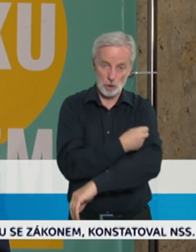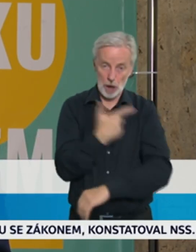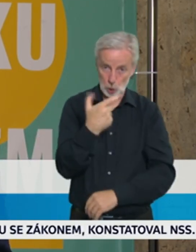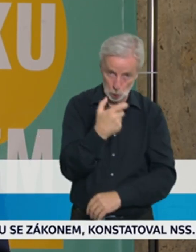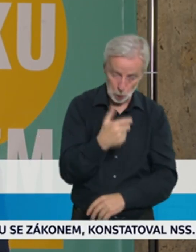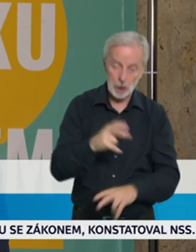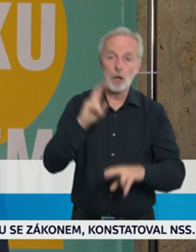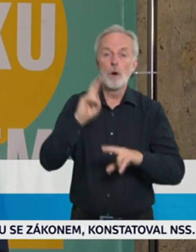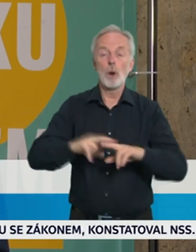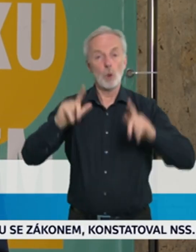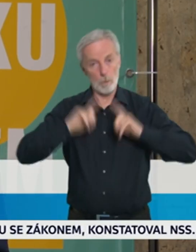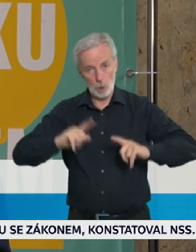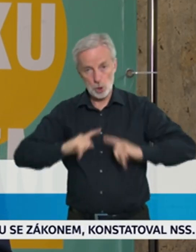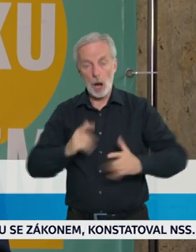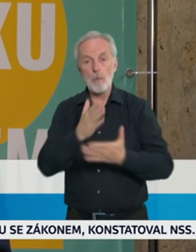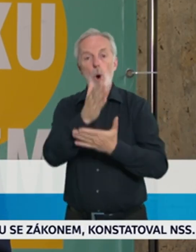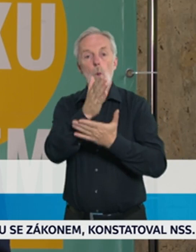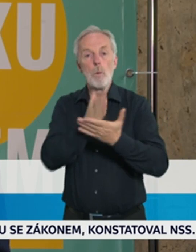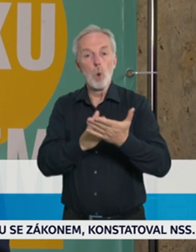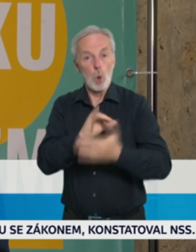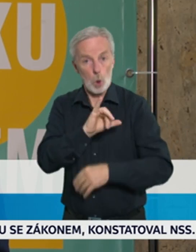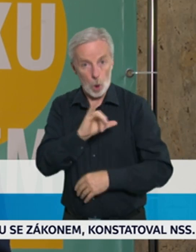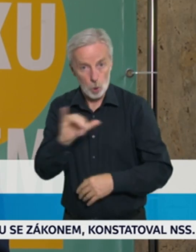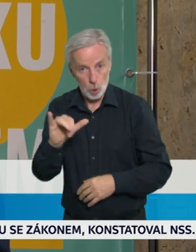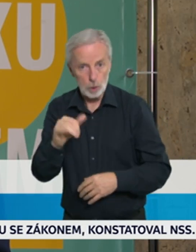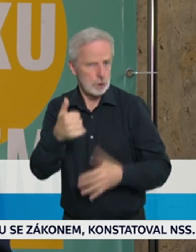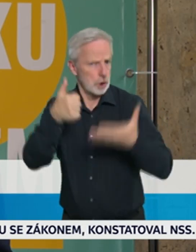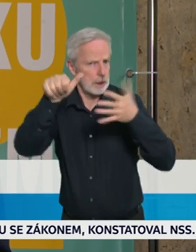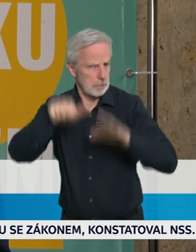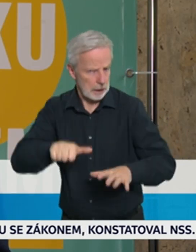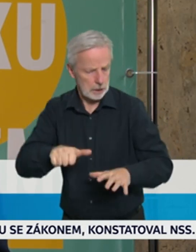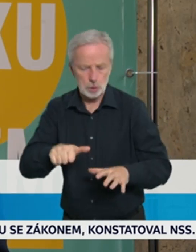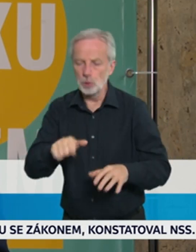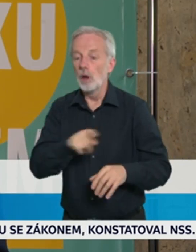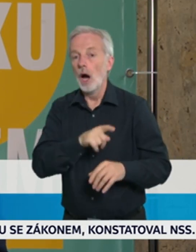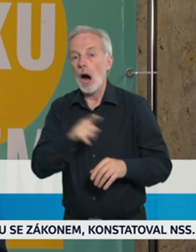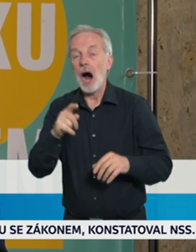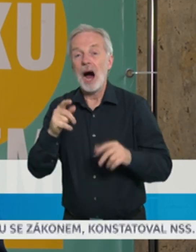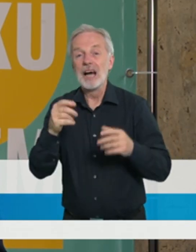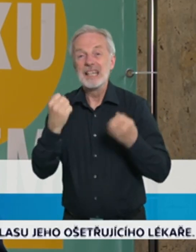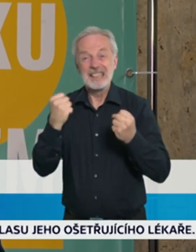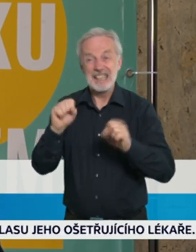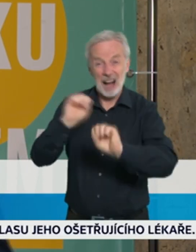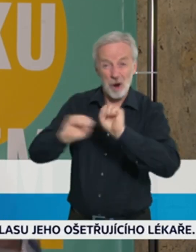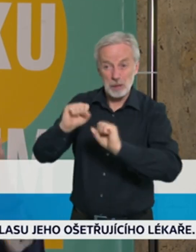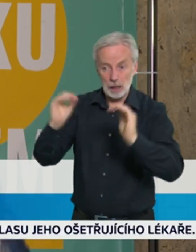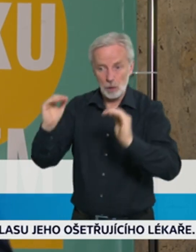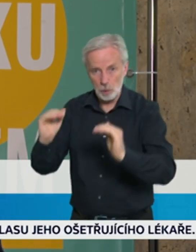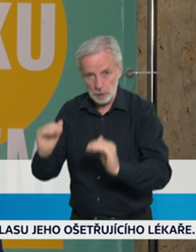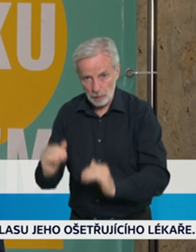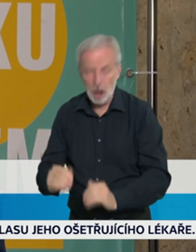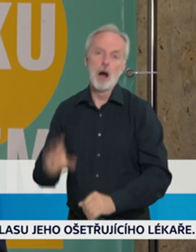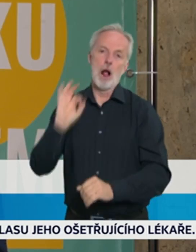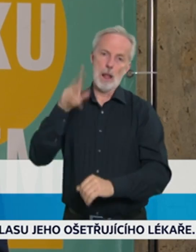klesá, byť stále je poměr vysoká, pokud jde o prevenci, hospitalizace, ale samozřejmě člověk se